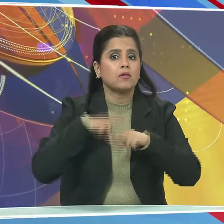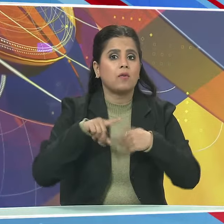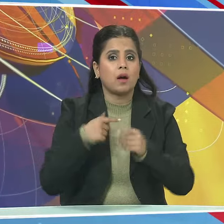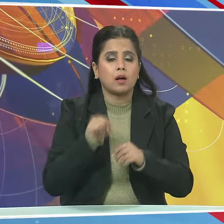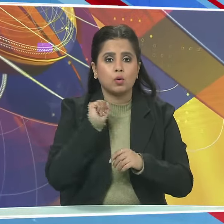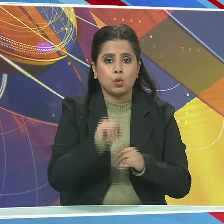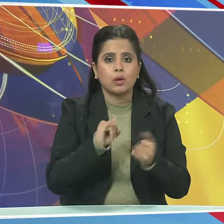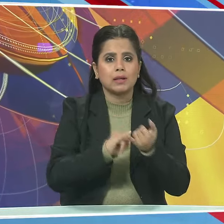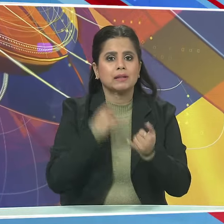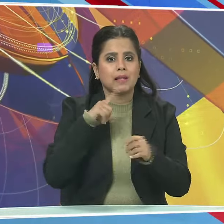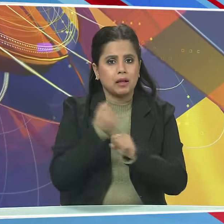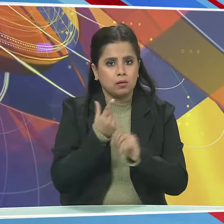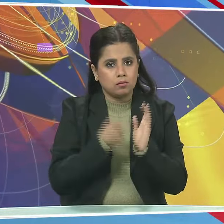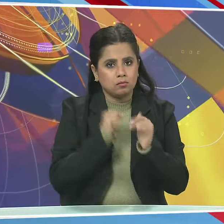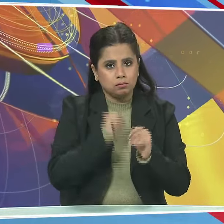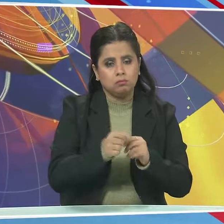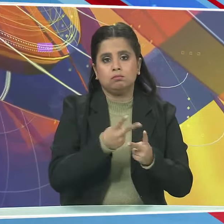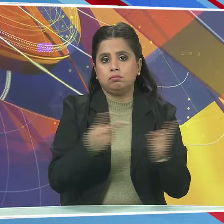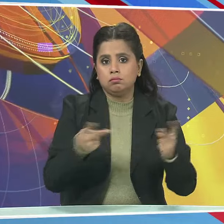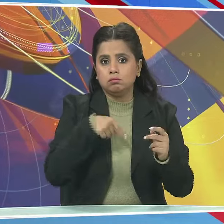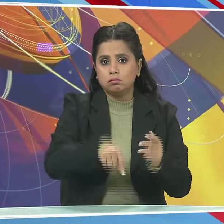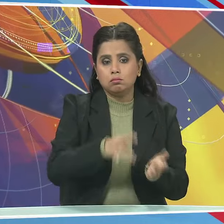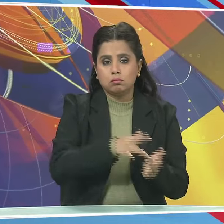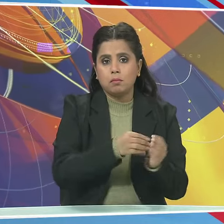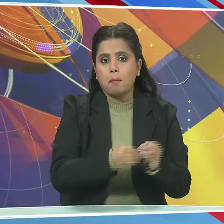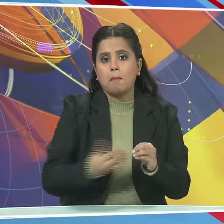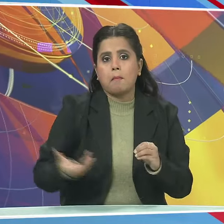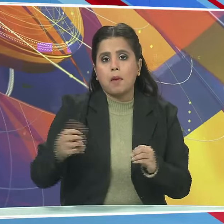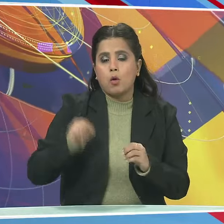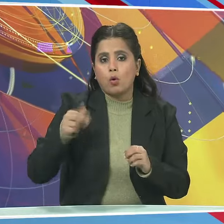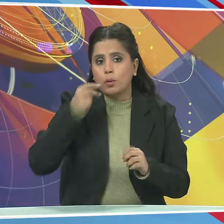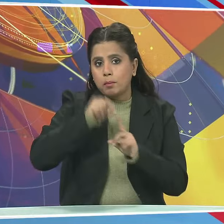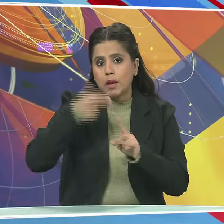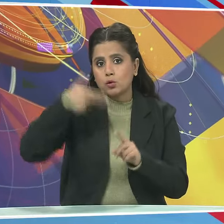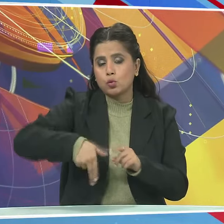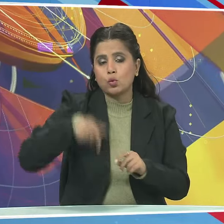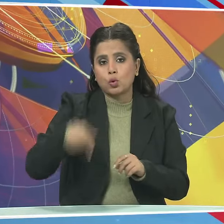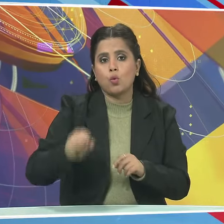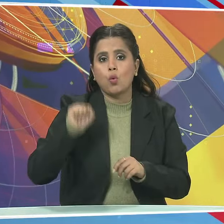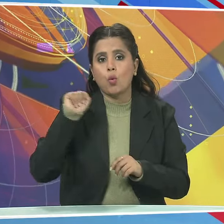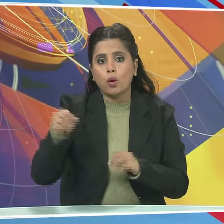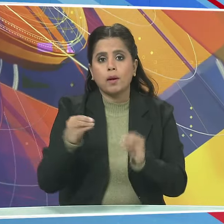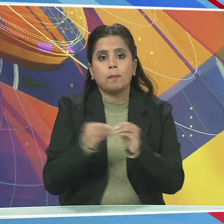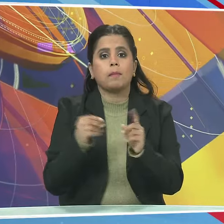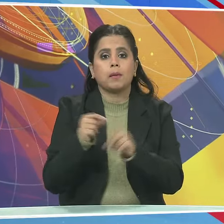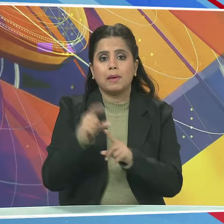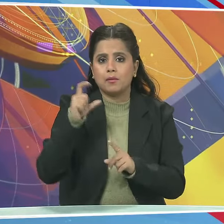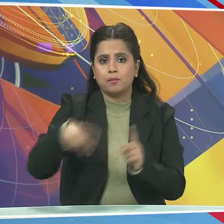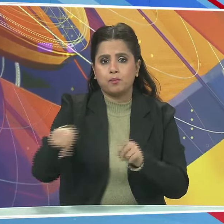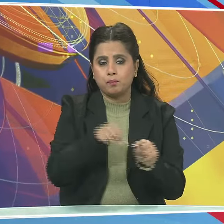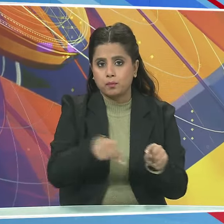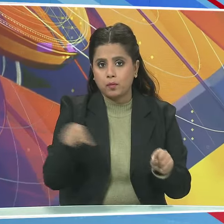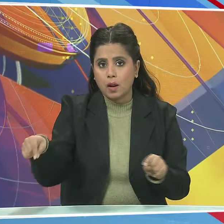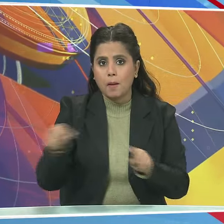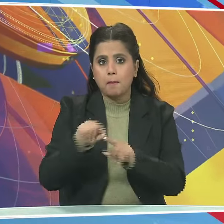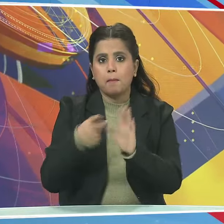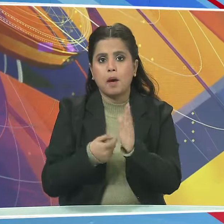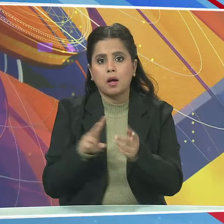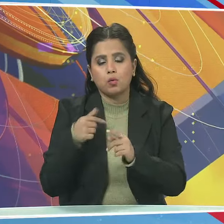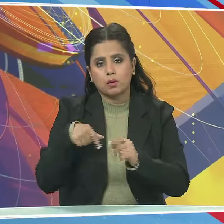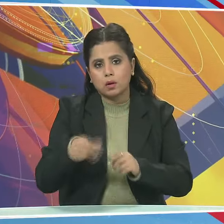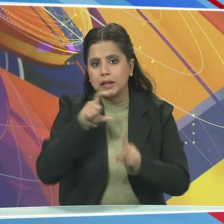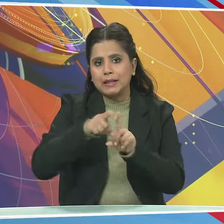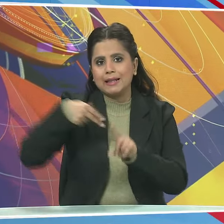सिलीगूरी स्तित मार्केटिंग टर्मिनल से बांगलादेश पेट्रोलियम कॉर्पोरेशन के पारवती पुर डीपो तक डीजल ले